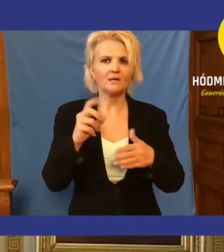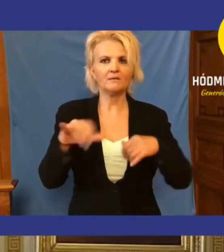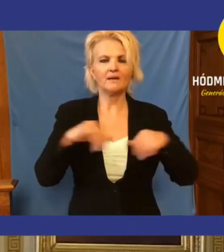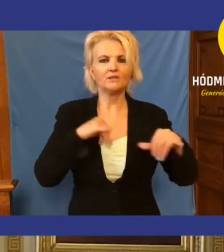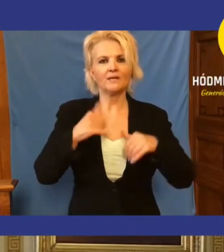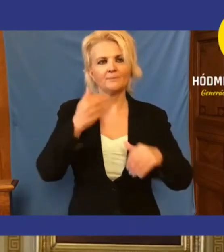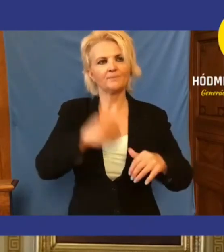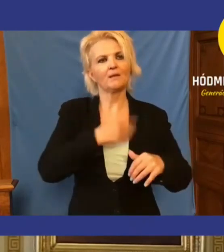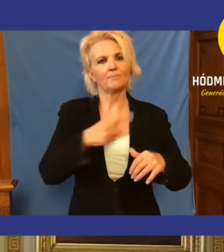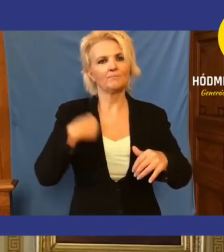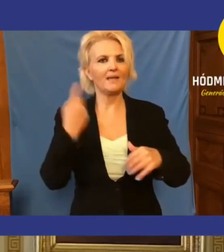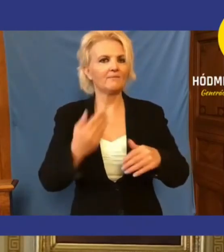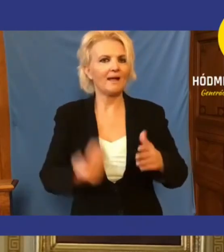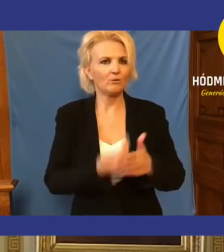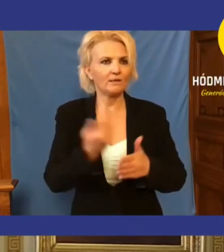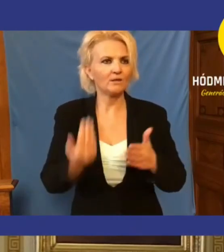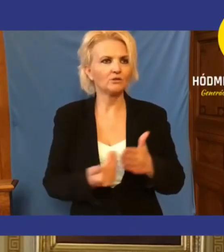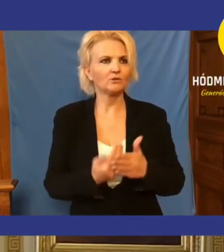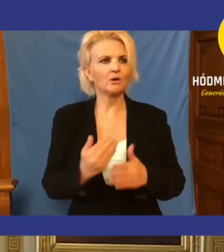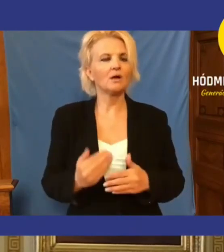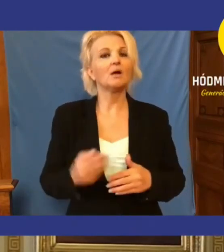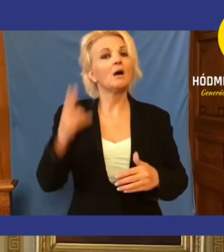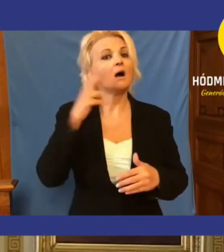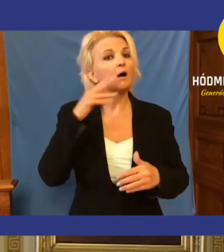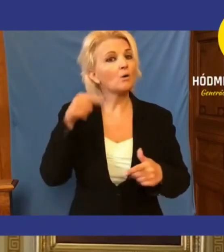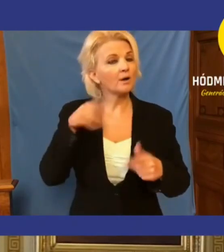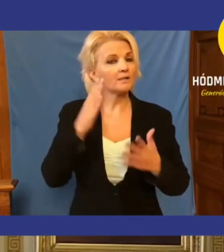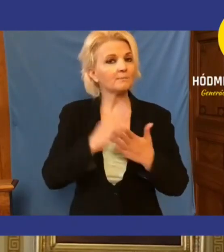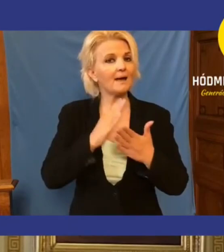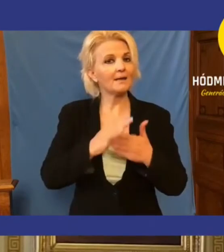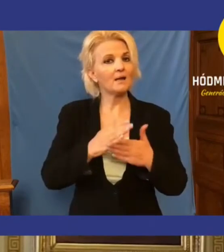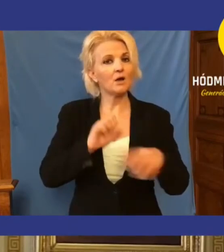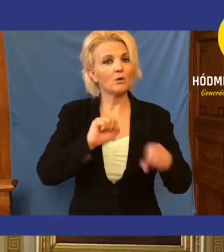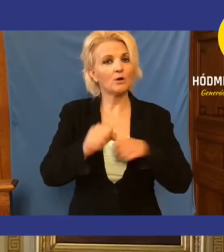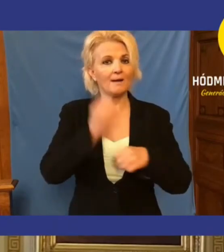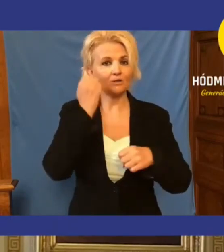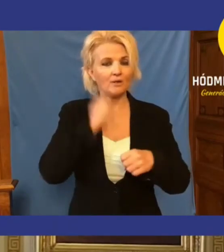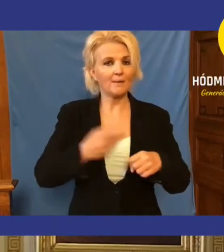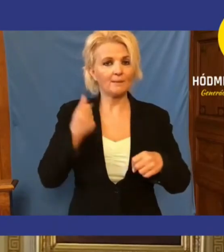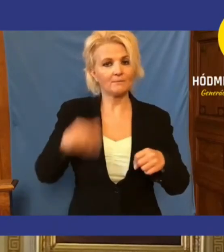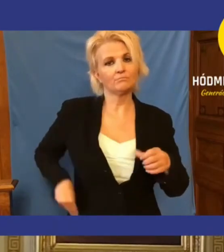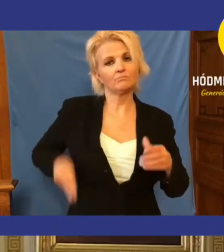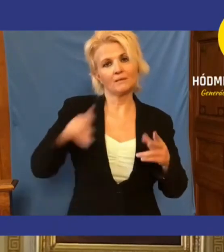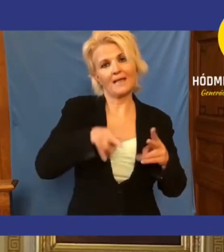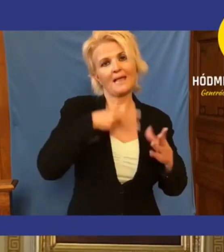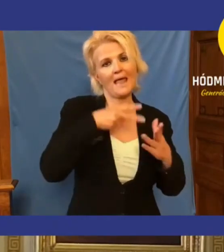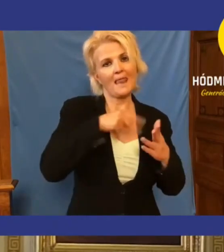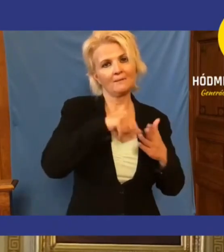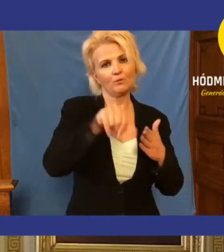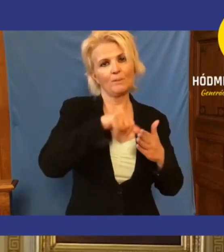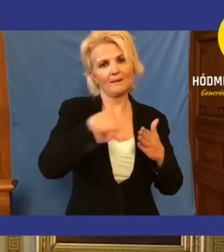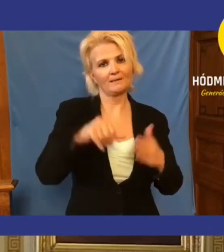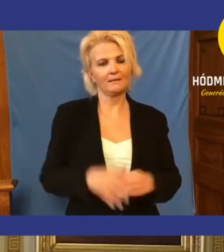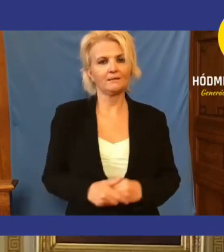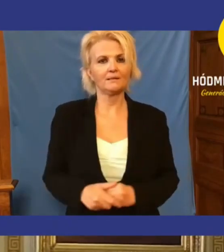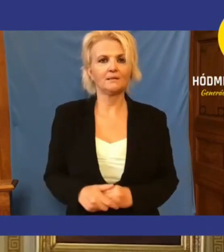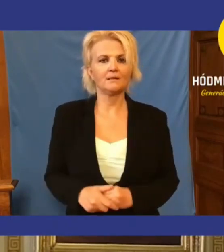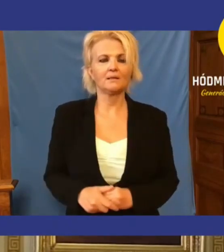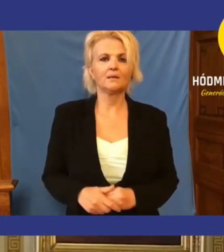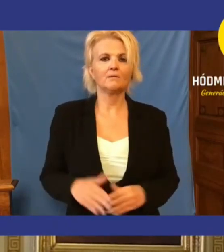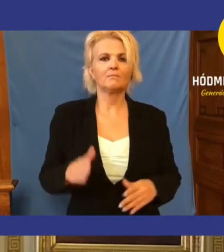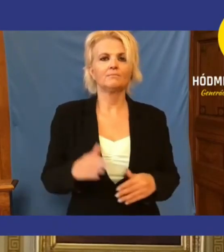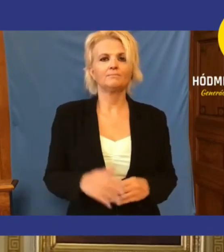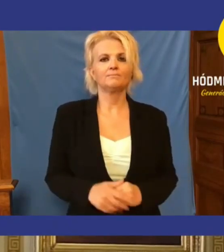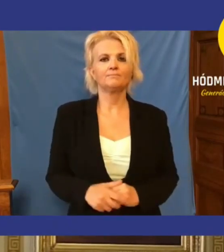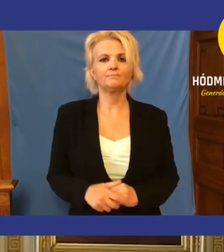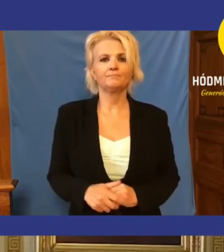a vásárhelyi iskolákat mi fölültassuk, akkor azt már a kormány saját pénzéből kellett volna megtegye, mert az uniós pénzt minden, ami elszámolható, már lehívták.